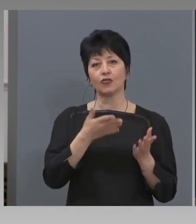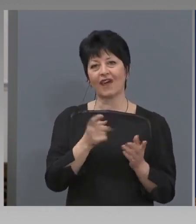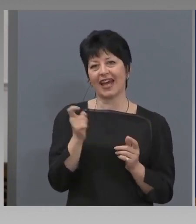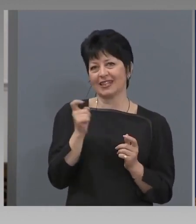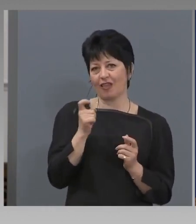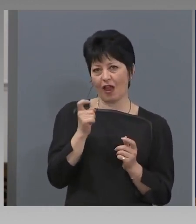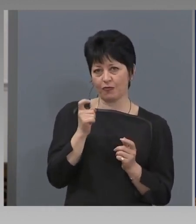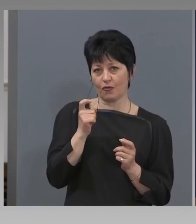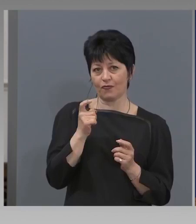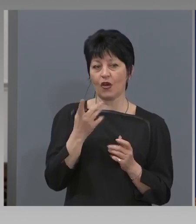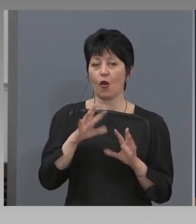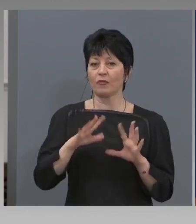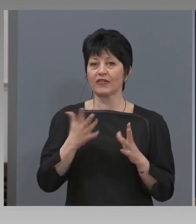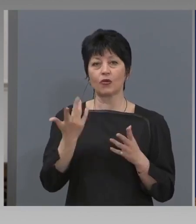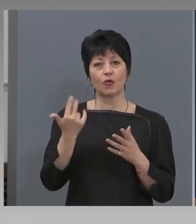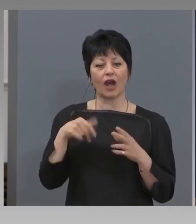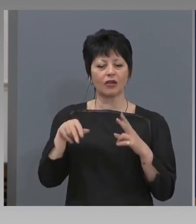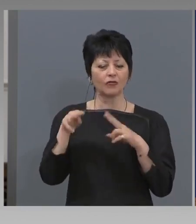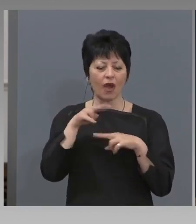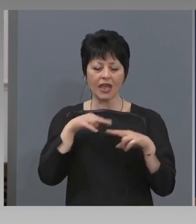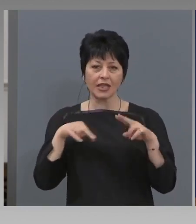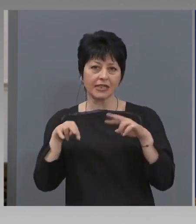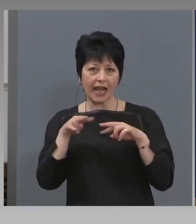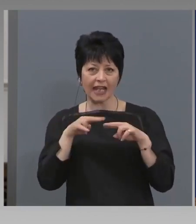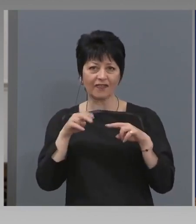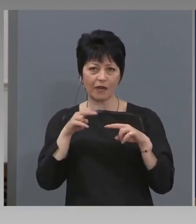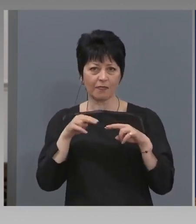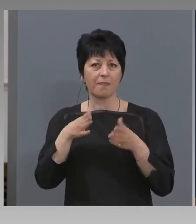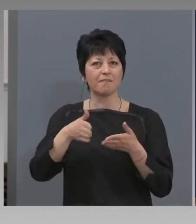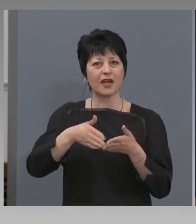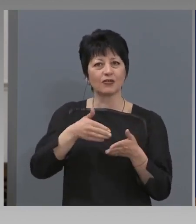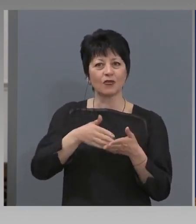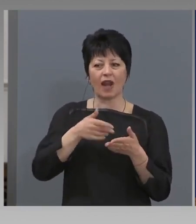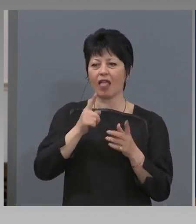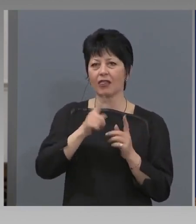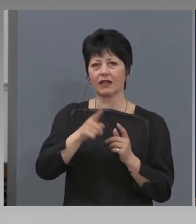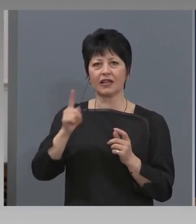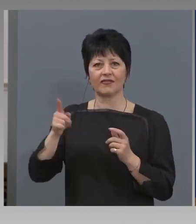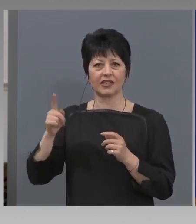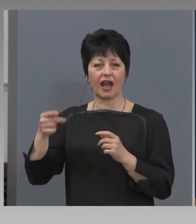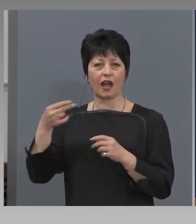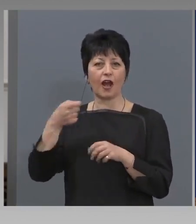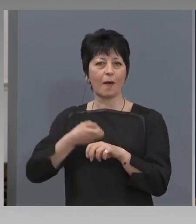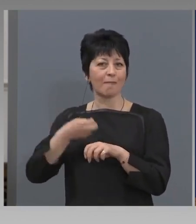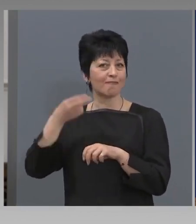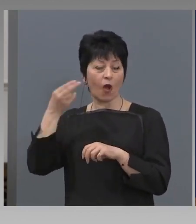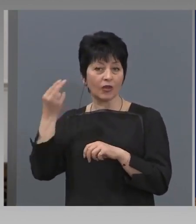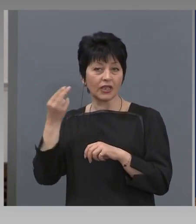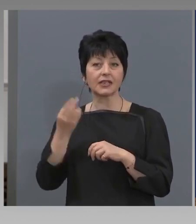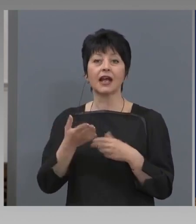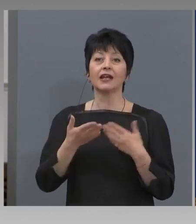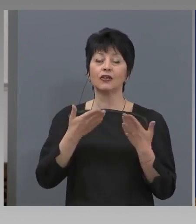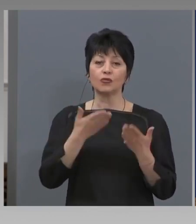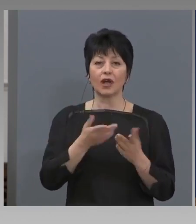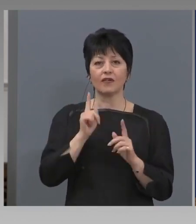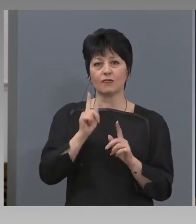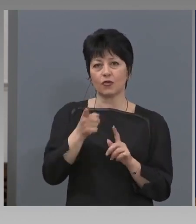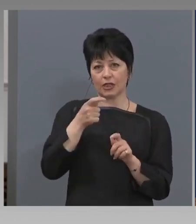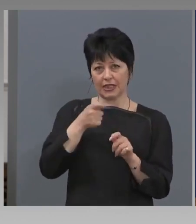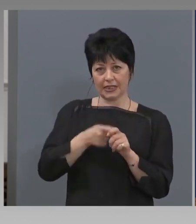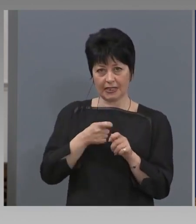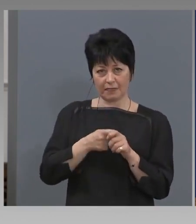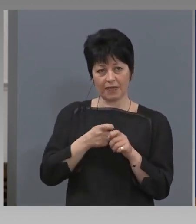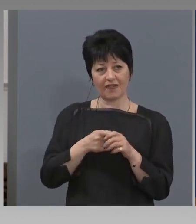когато изследваме персонала на всяка болница с първият случай на коронавирус, тогава може да се направи